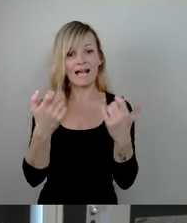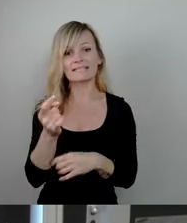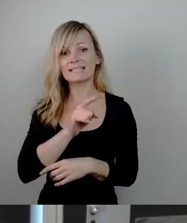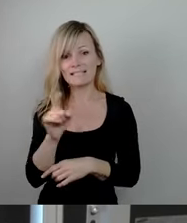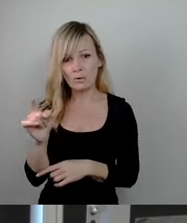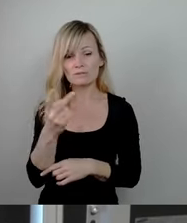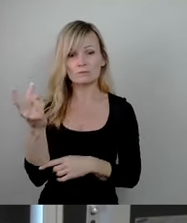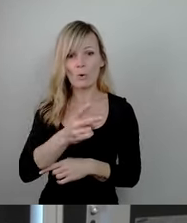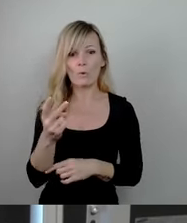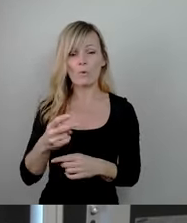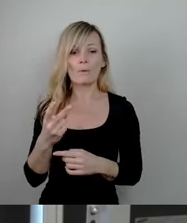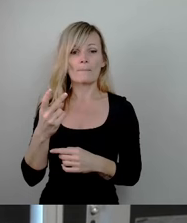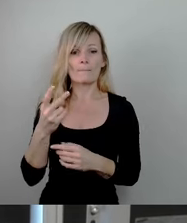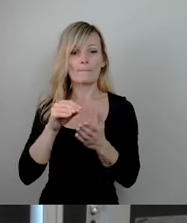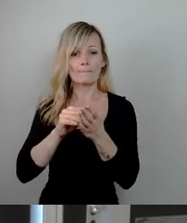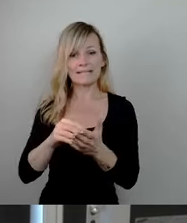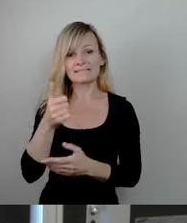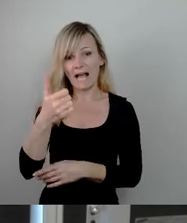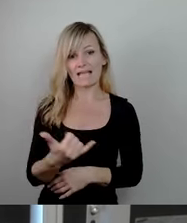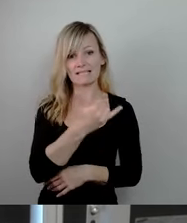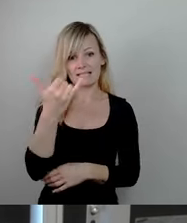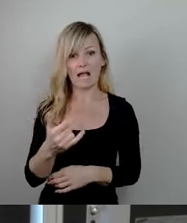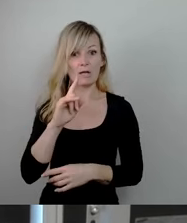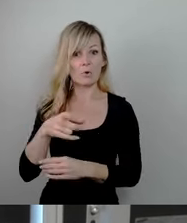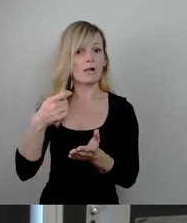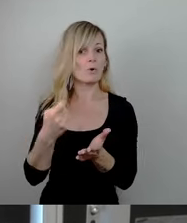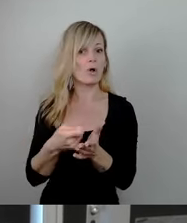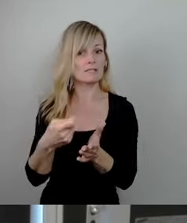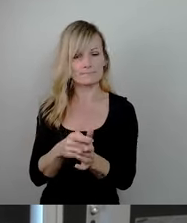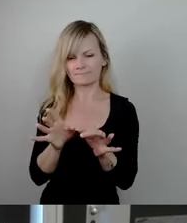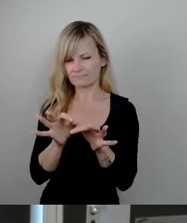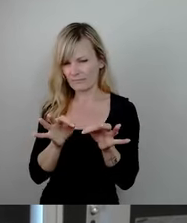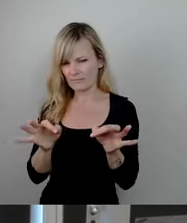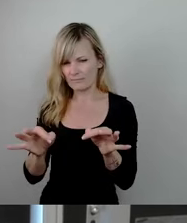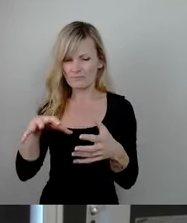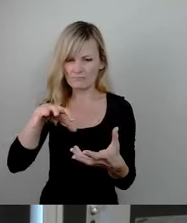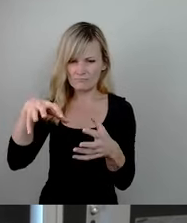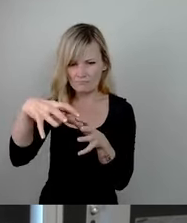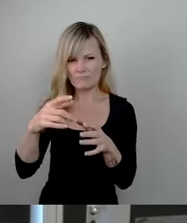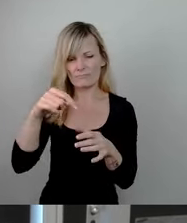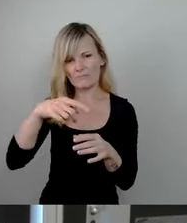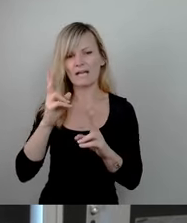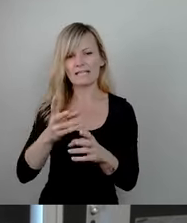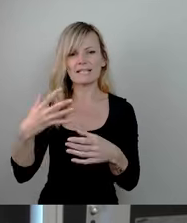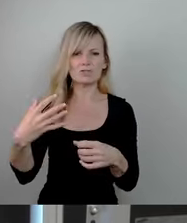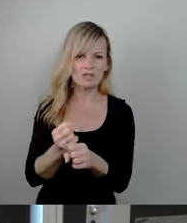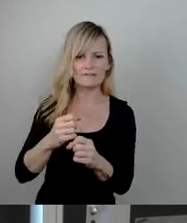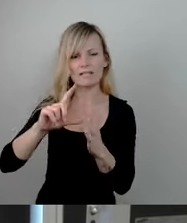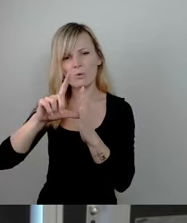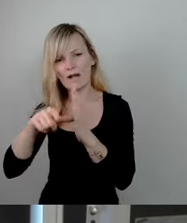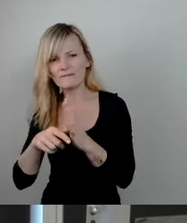das Ganze kosten. Mit den Grundzügen von Geometrie, Topografie und städtischen Liegenschaften der Dresdner Altstadt vertraut,